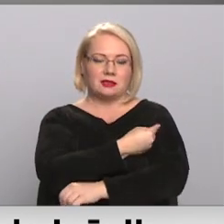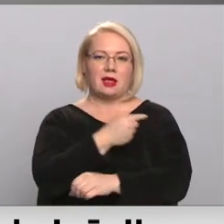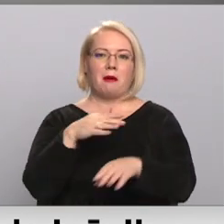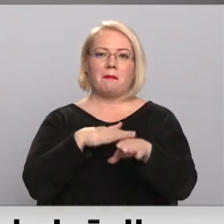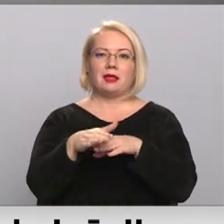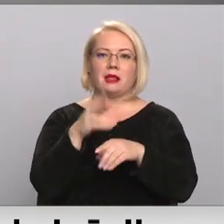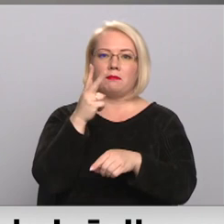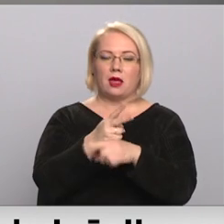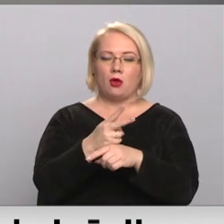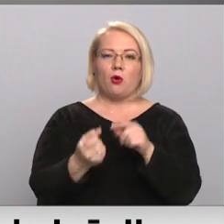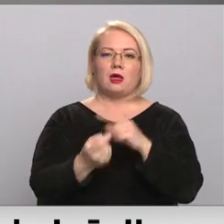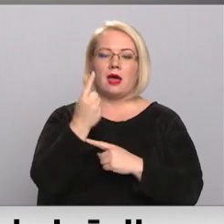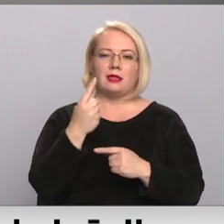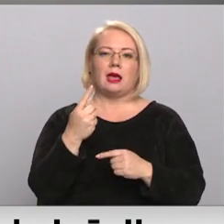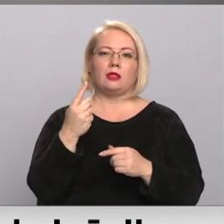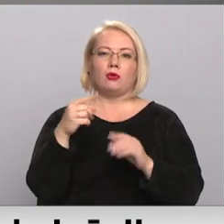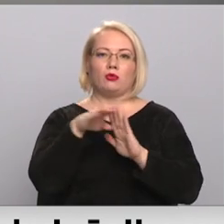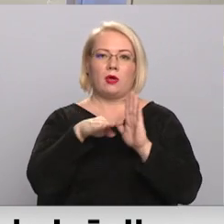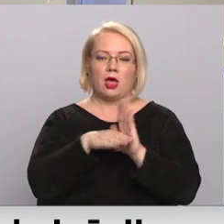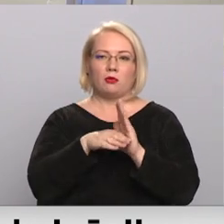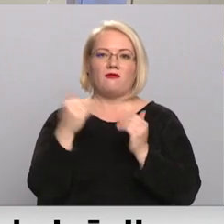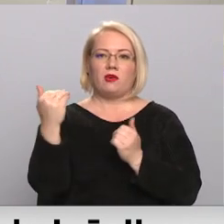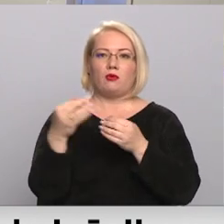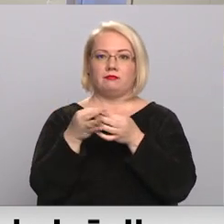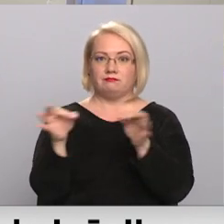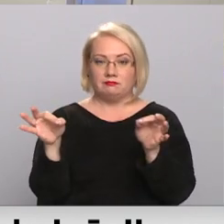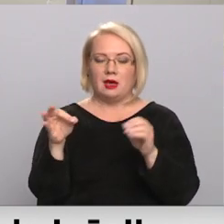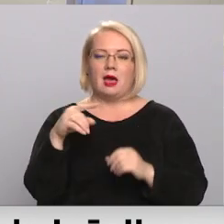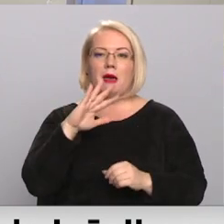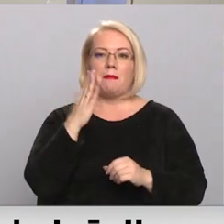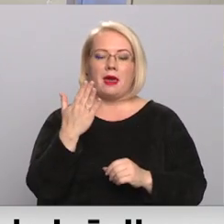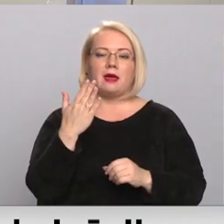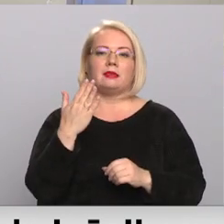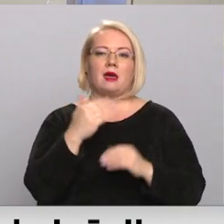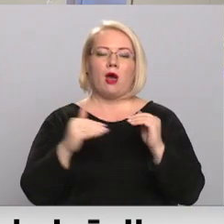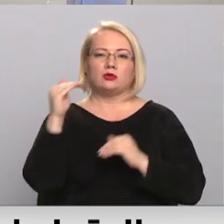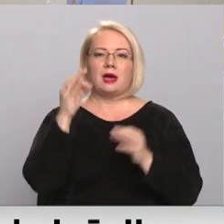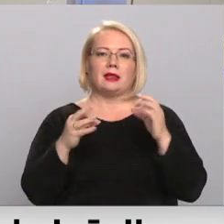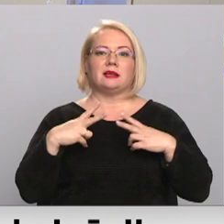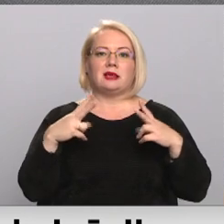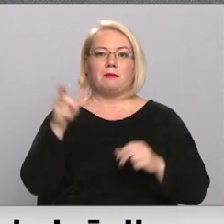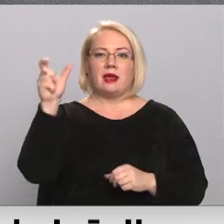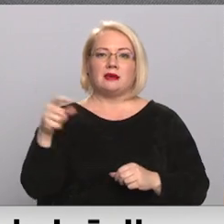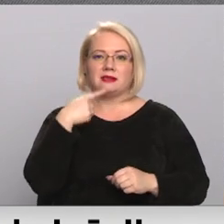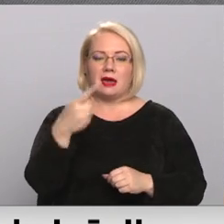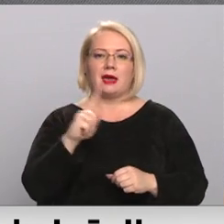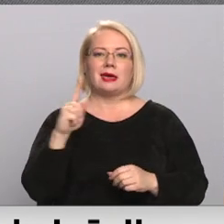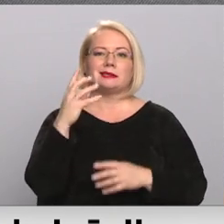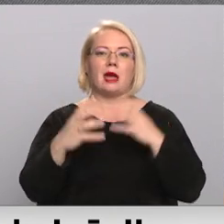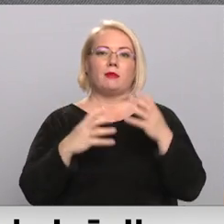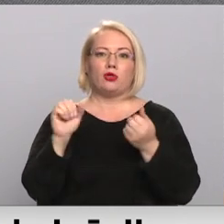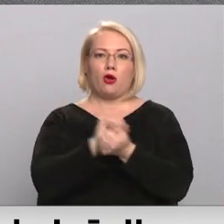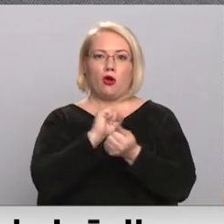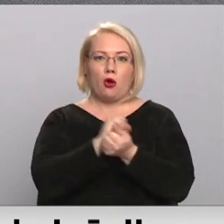radītu priekšnotēkumus viņu atcelšanai. Augstākās tiesas priekšsādētājs Aigars Strupišs norāda uz vairākiem starptautiskajiem dokumentiem,